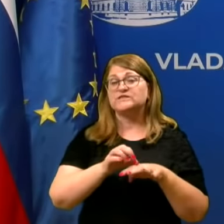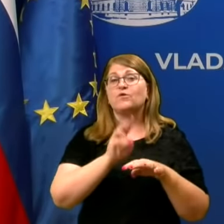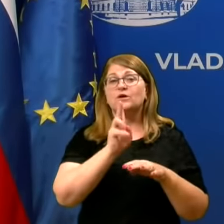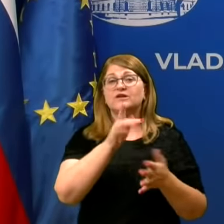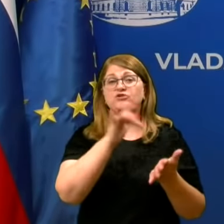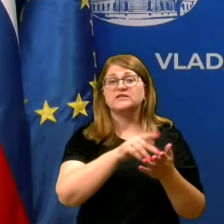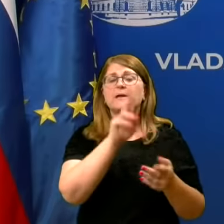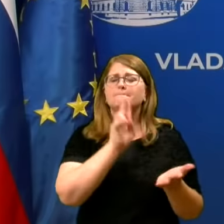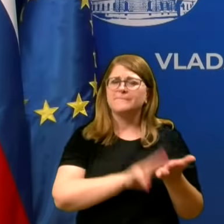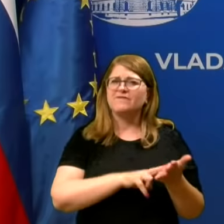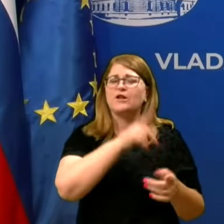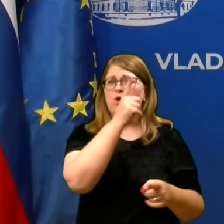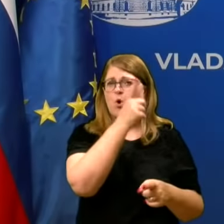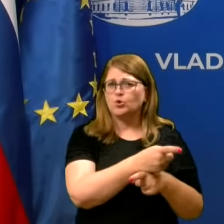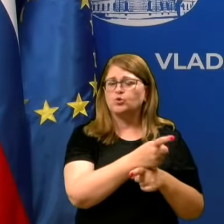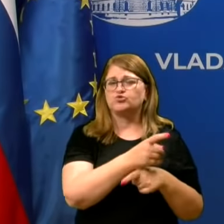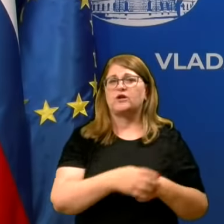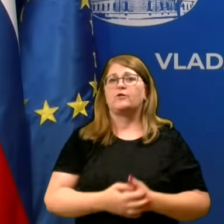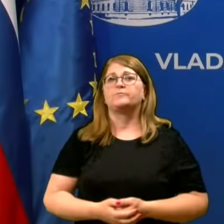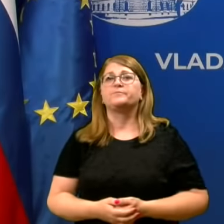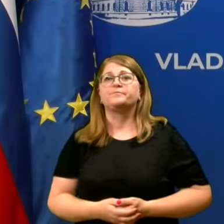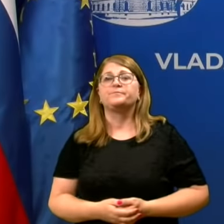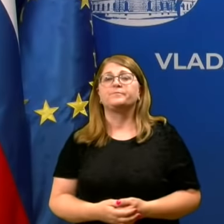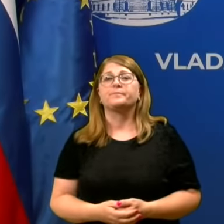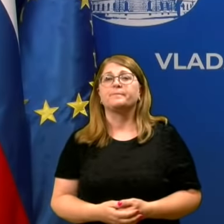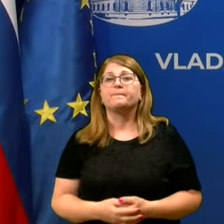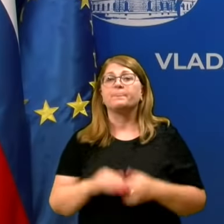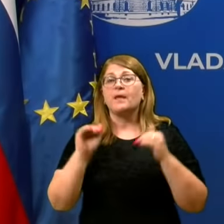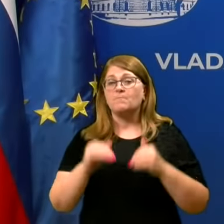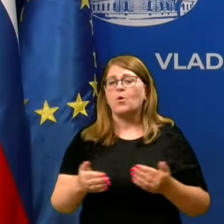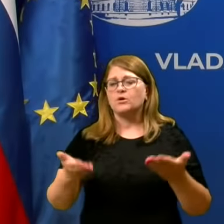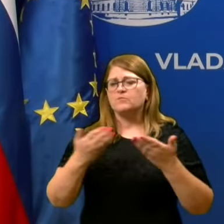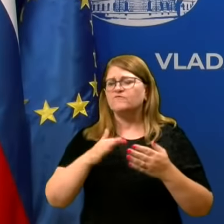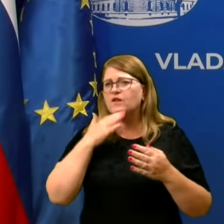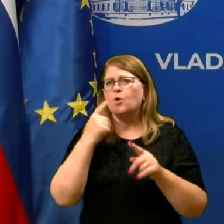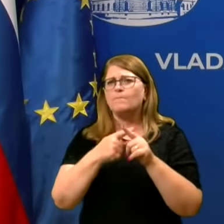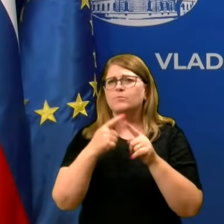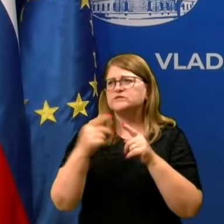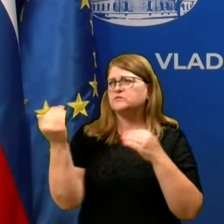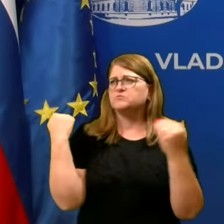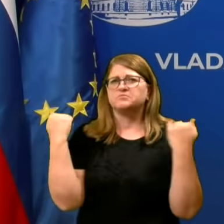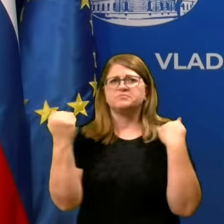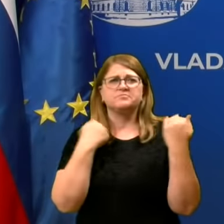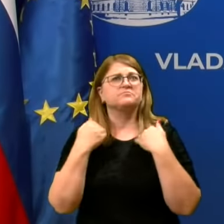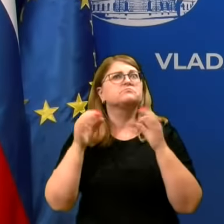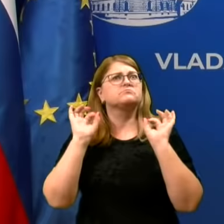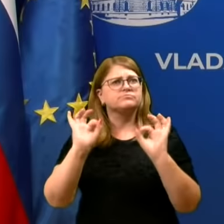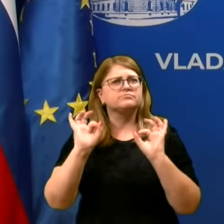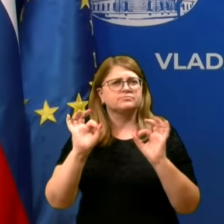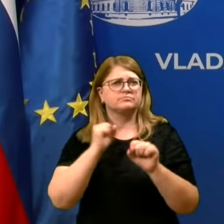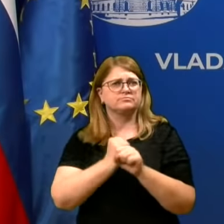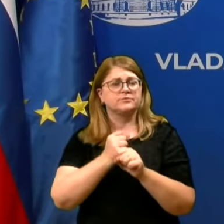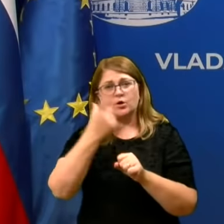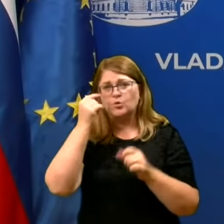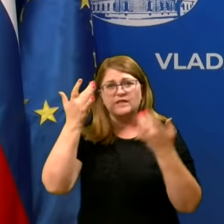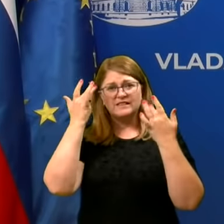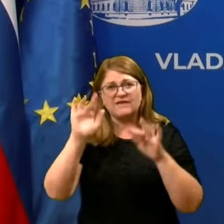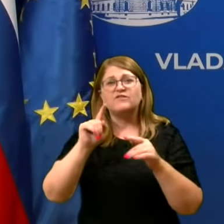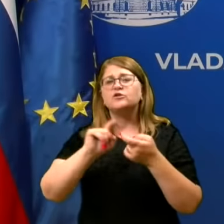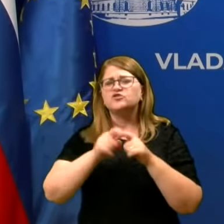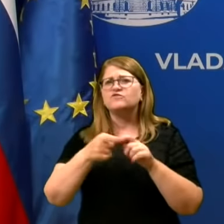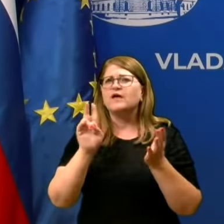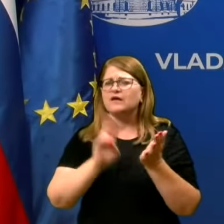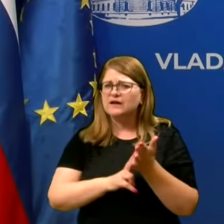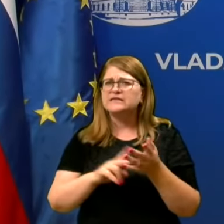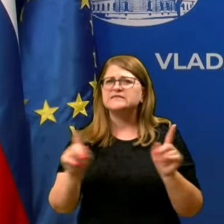pravilno odločilo in moram reči, da bi vam veliko teh pozitivnih odzivov. Ljudje ne vedo, da so stvari res